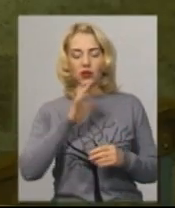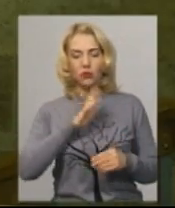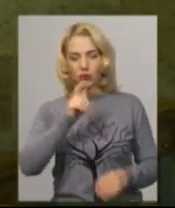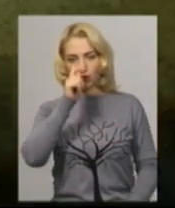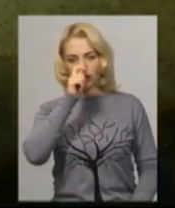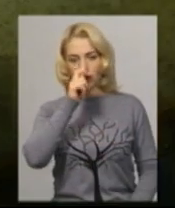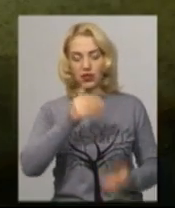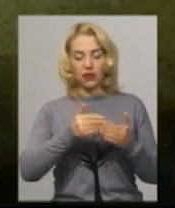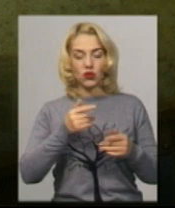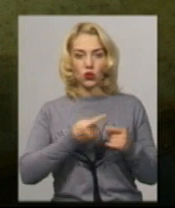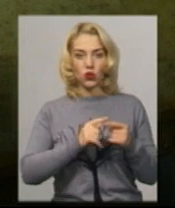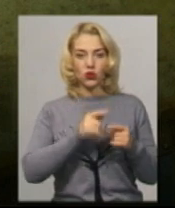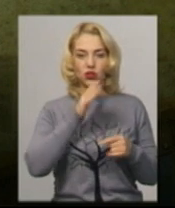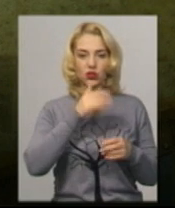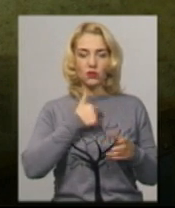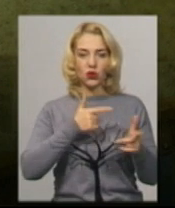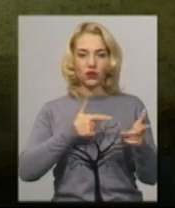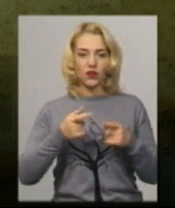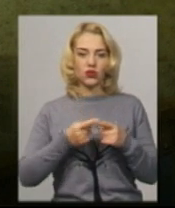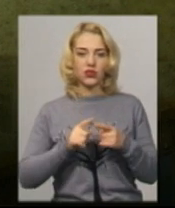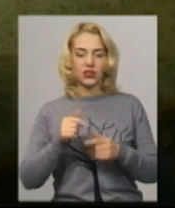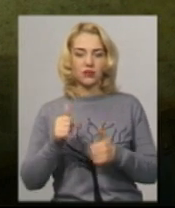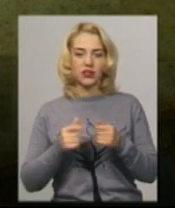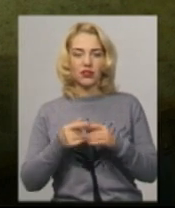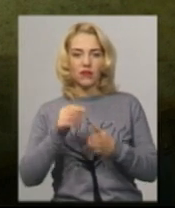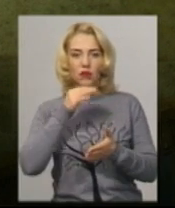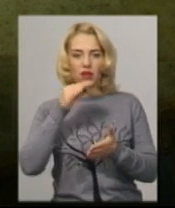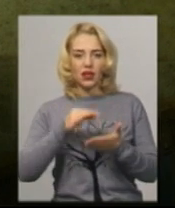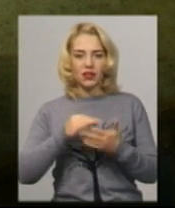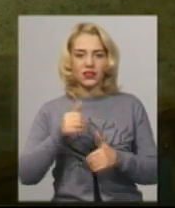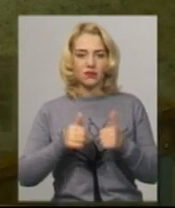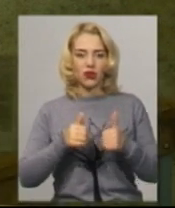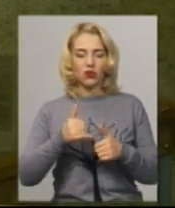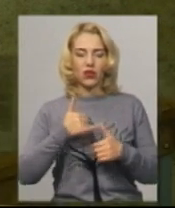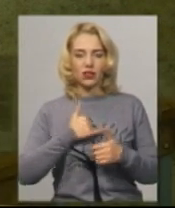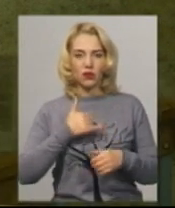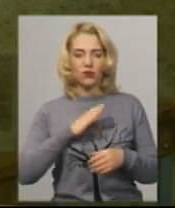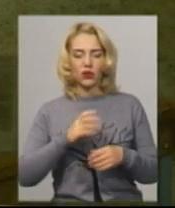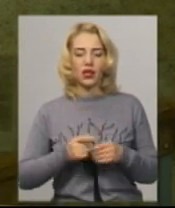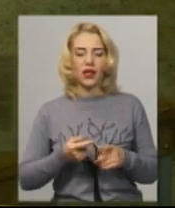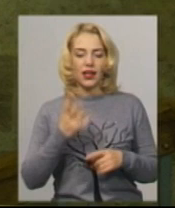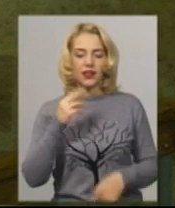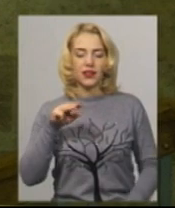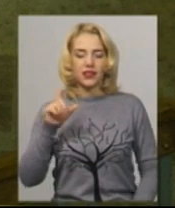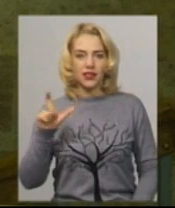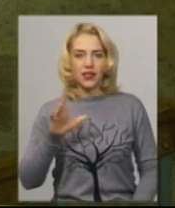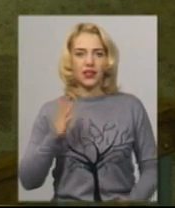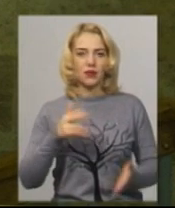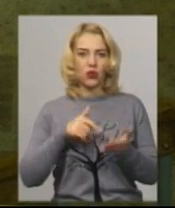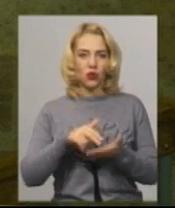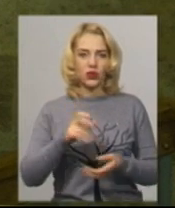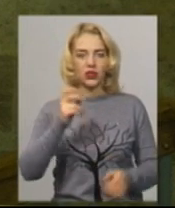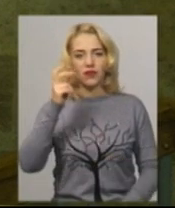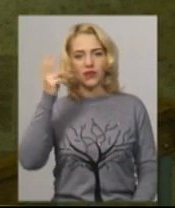того часу ми готувалися до цих змагань. Це дуже відповідальні змагання. У нас було пару НТЗ, які проходили і в Харкові, і в Києві. І